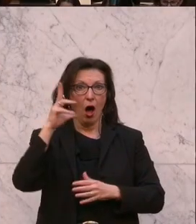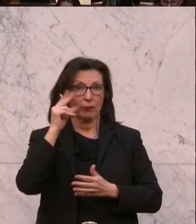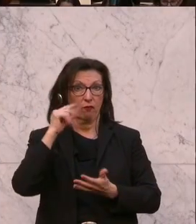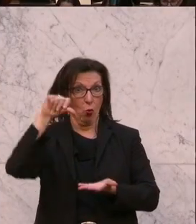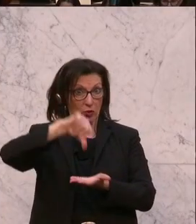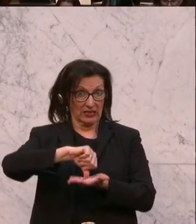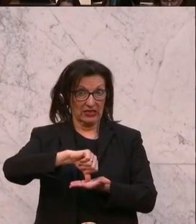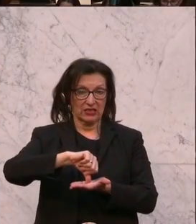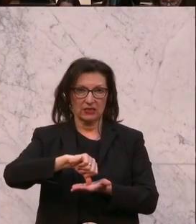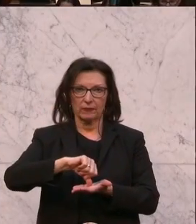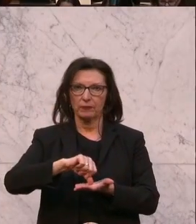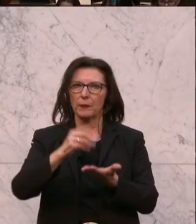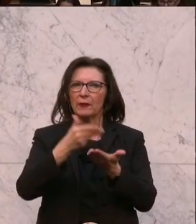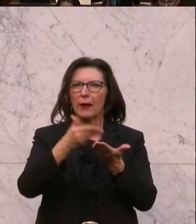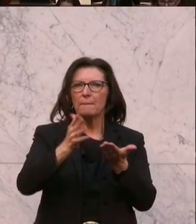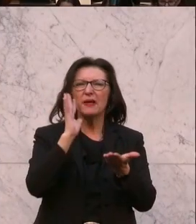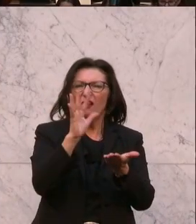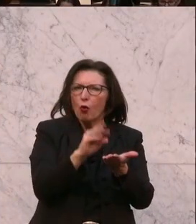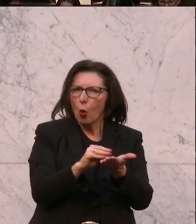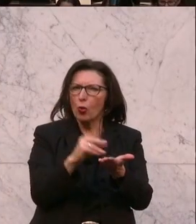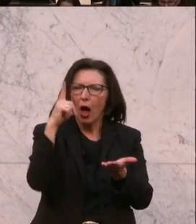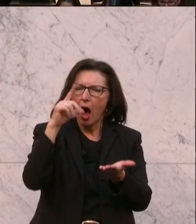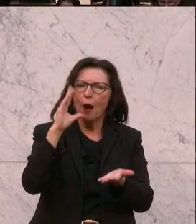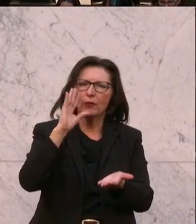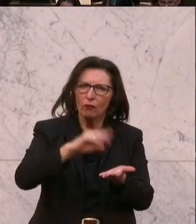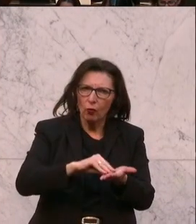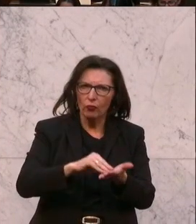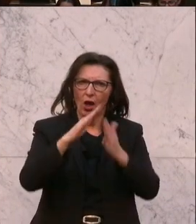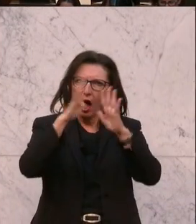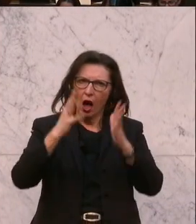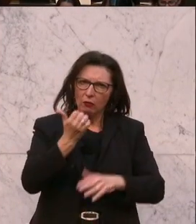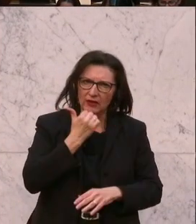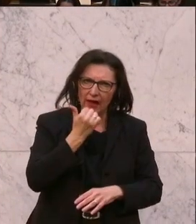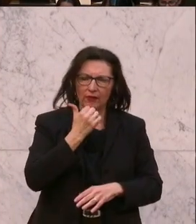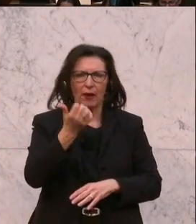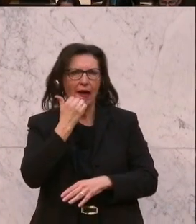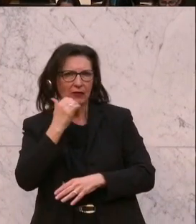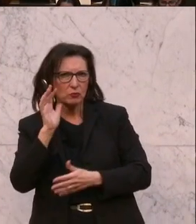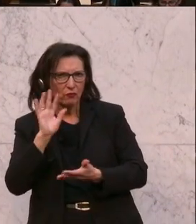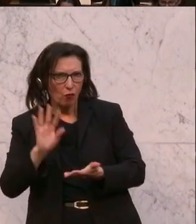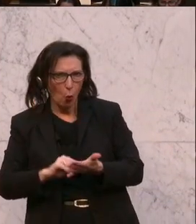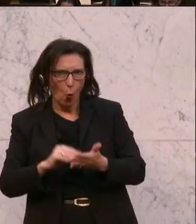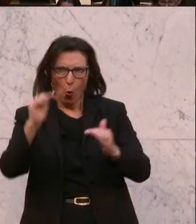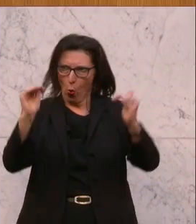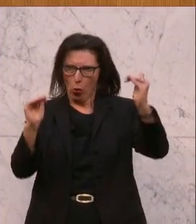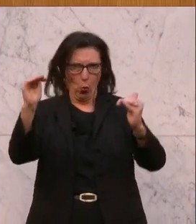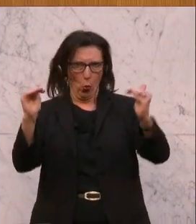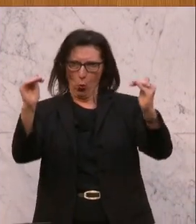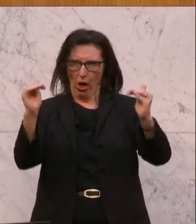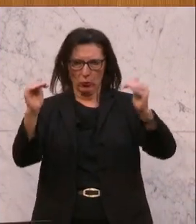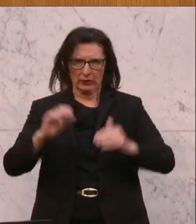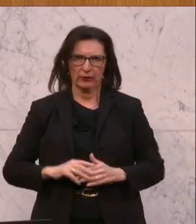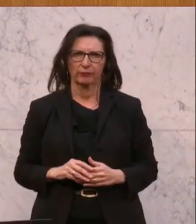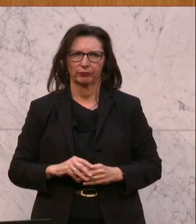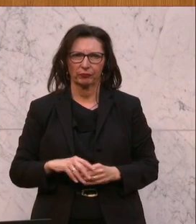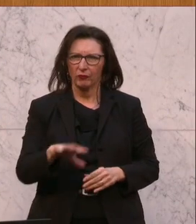halten sich Mietwohnverhältnisse mit Hauseigentum und Eigentumswohnungen in Österreich die Waage. Und alle,